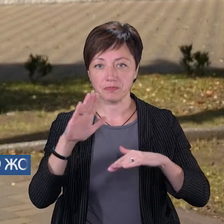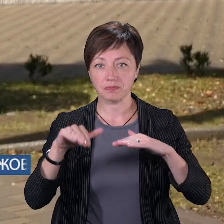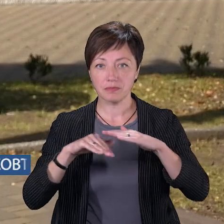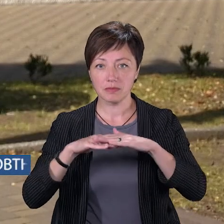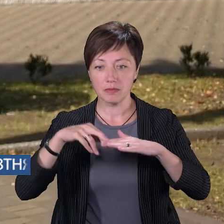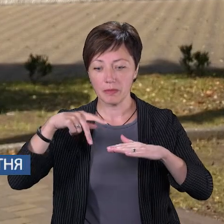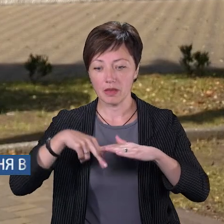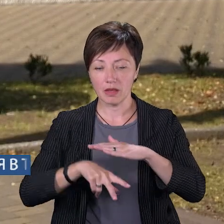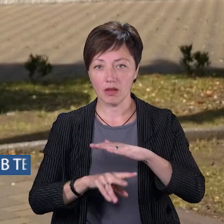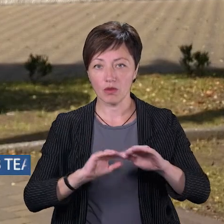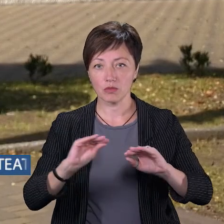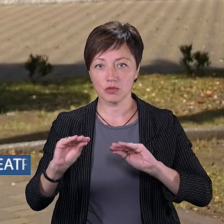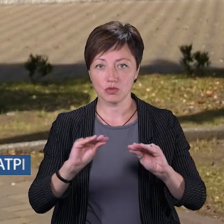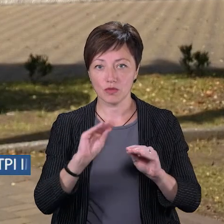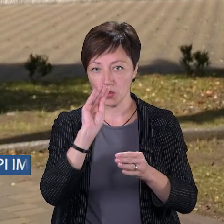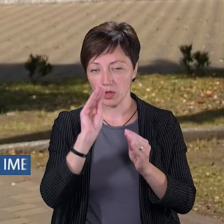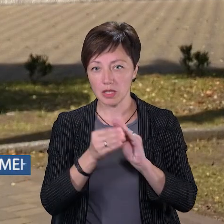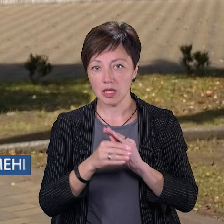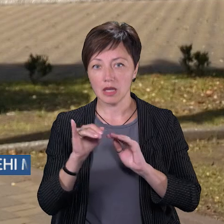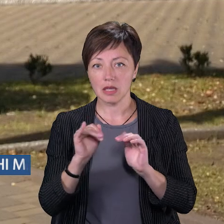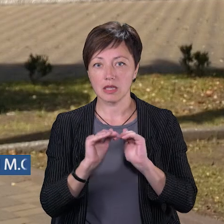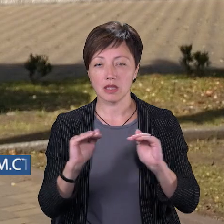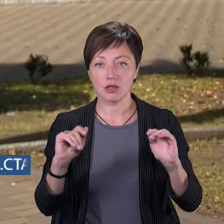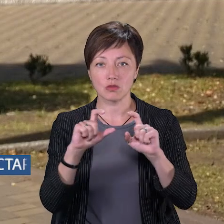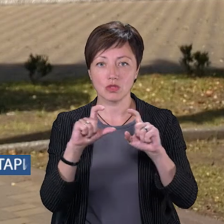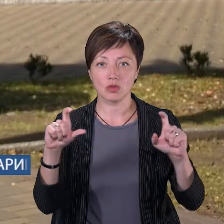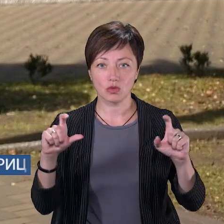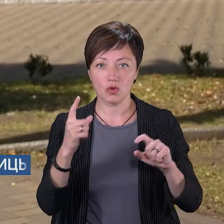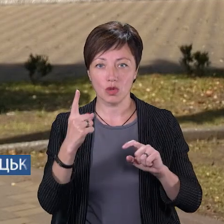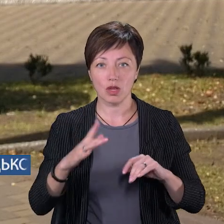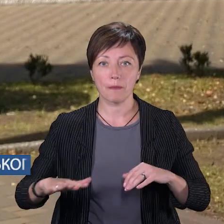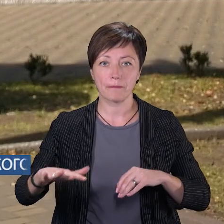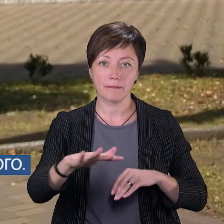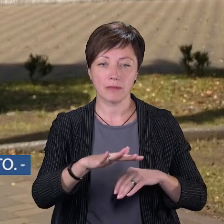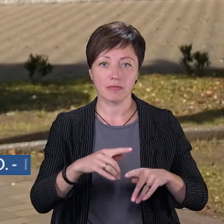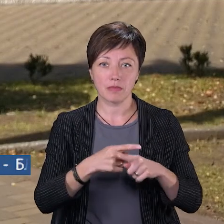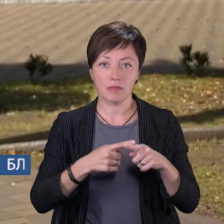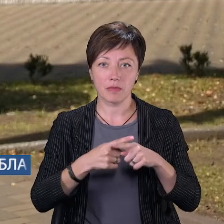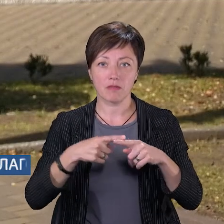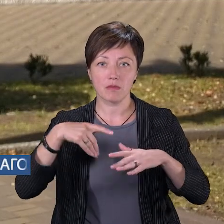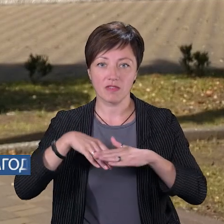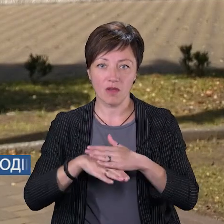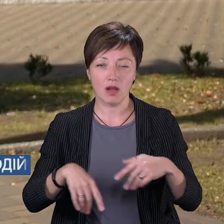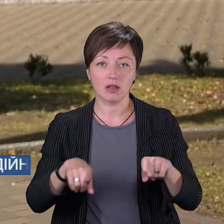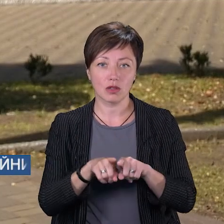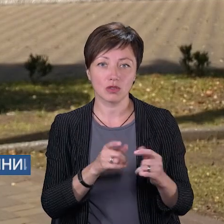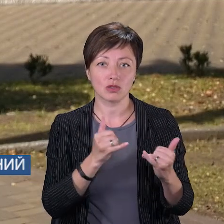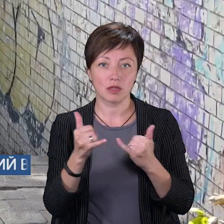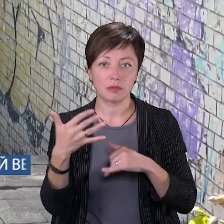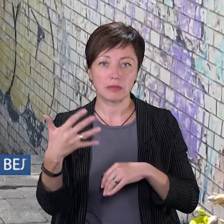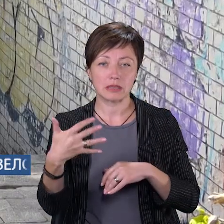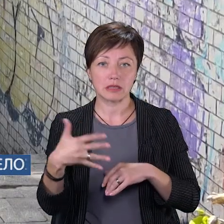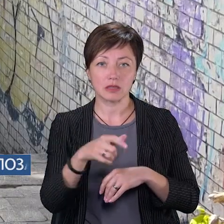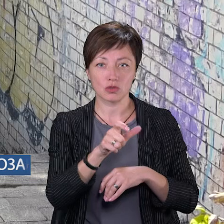перехід облаштований як укриття. І в дитячому садочку одне приміщення, напівпідвальне, теж для 50